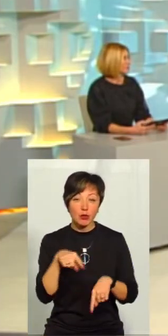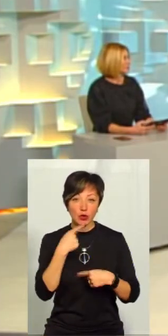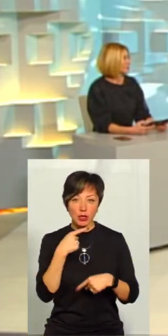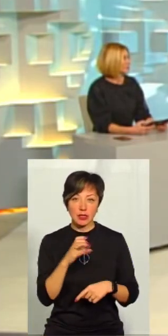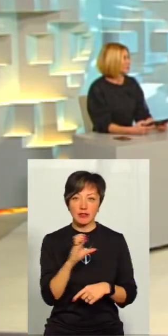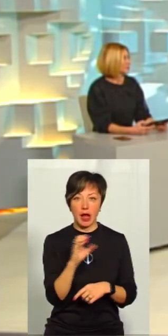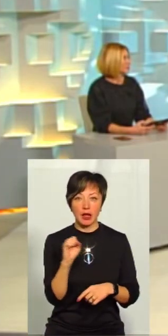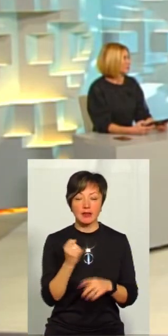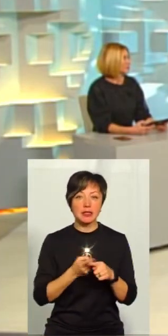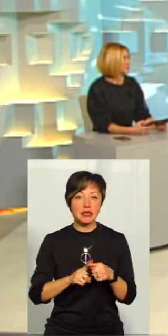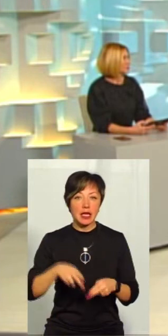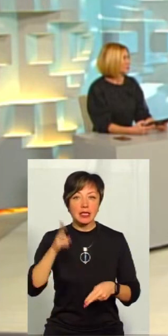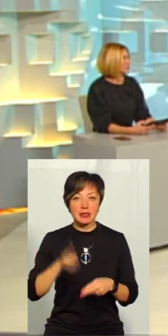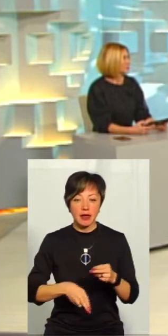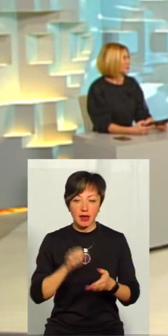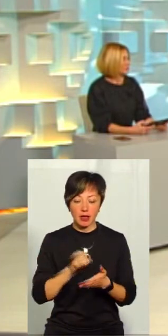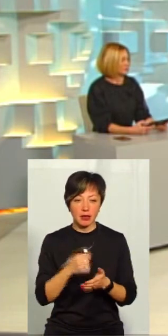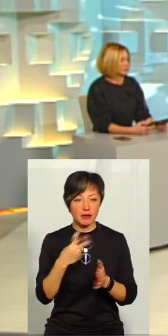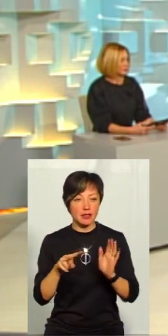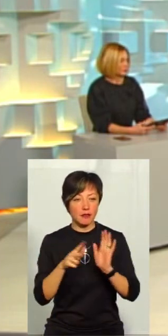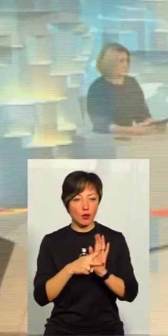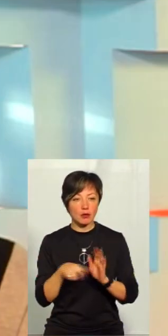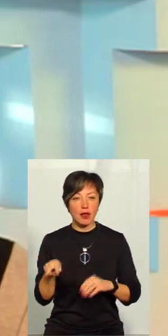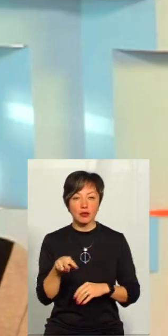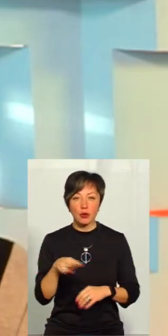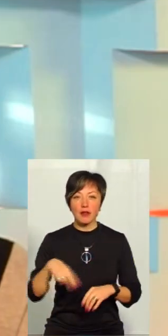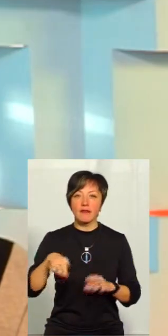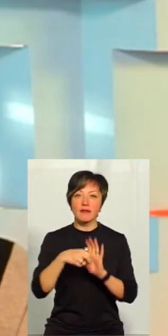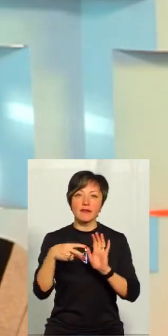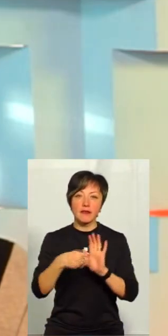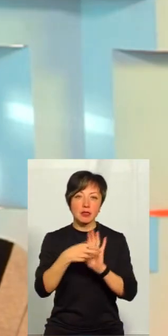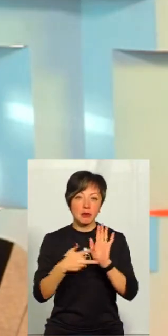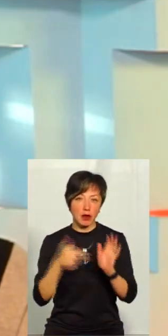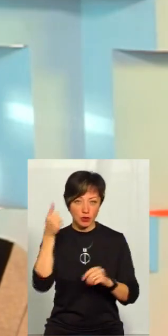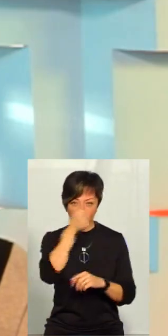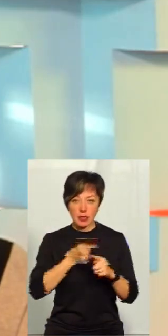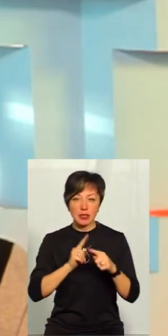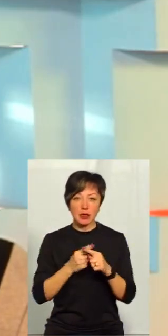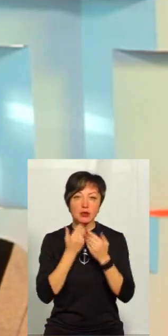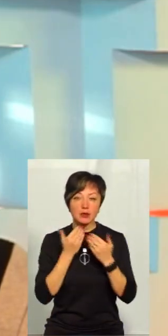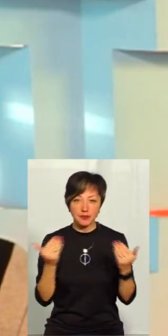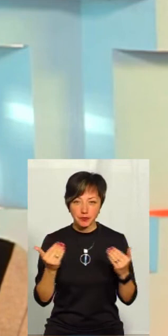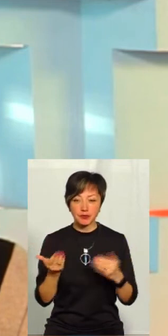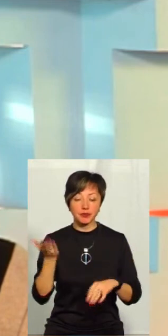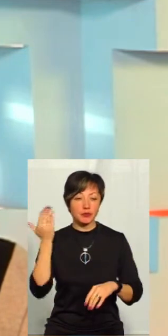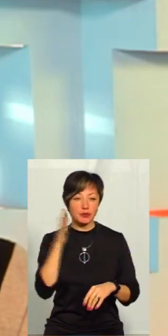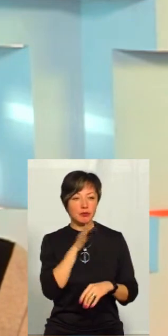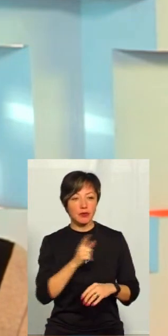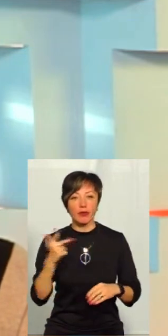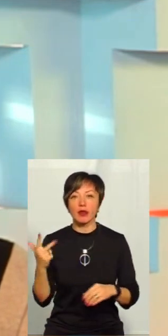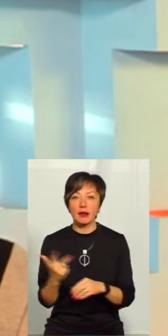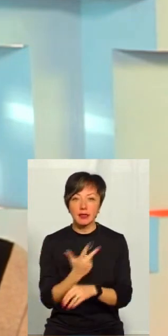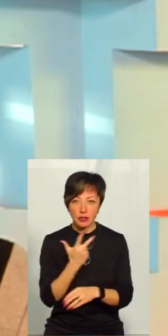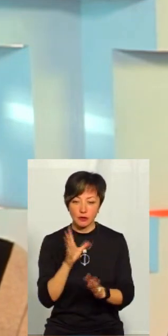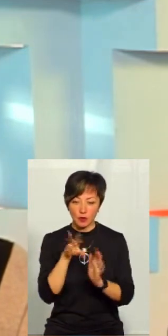каже Світлана Андрійна, це кінцева редакція 28 листопада 2018 року, це остання. Але до того часу тричі вносились